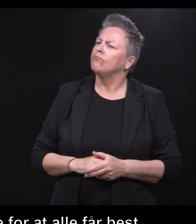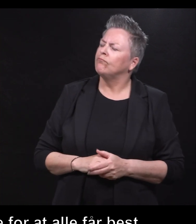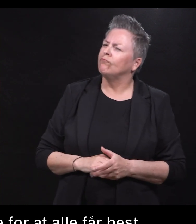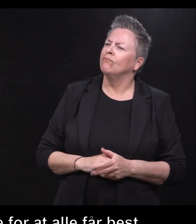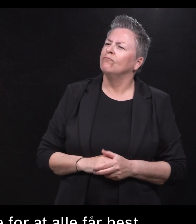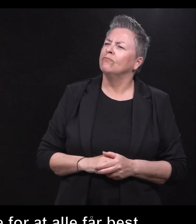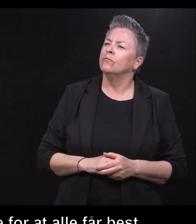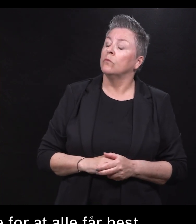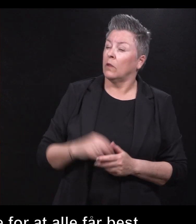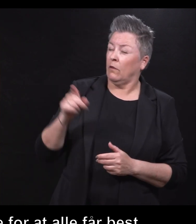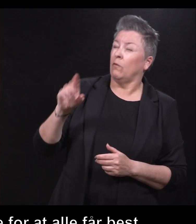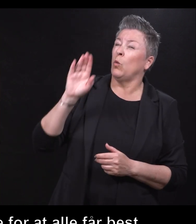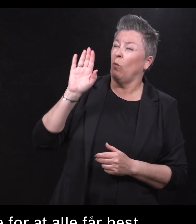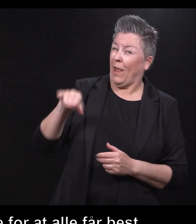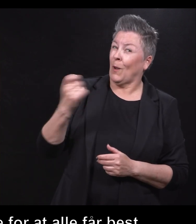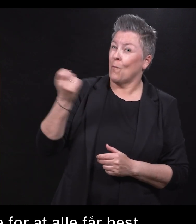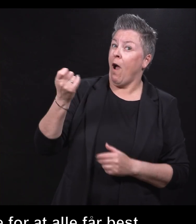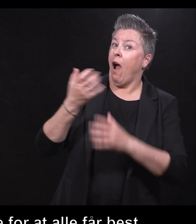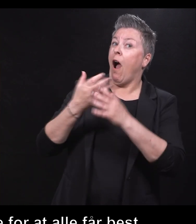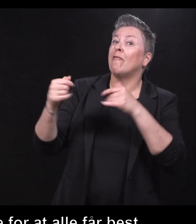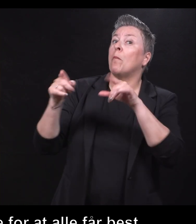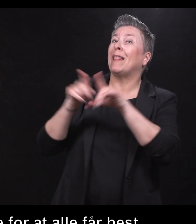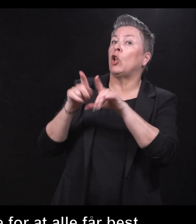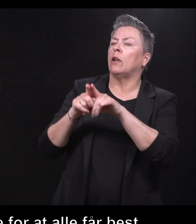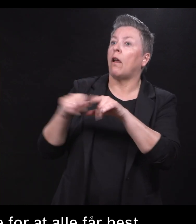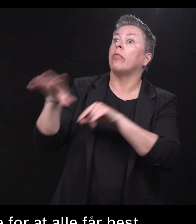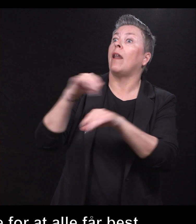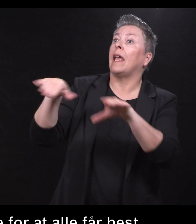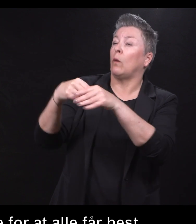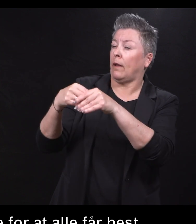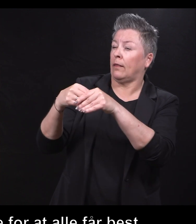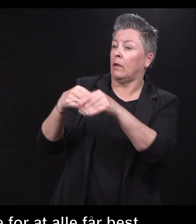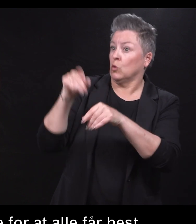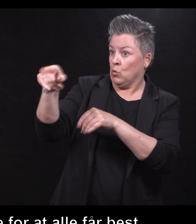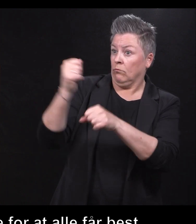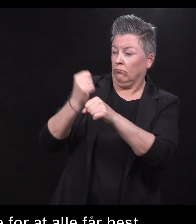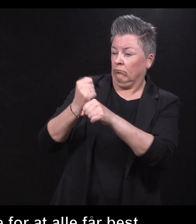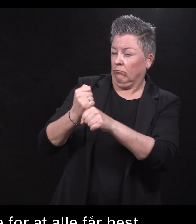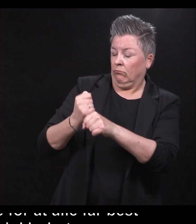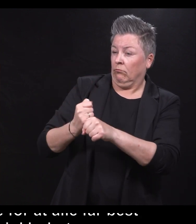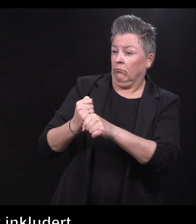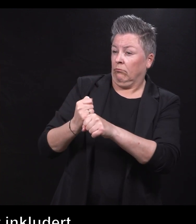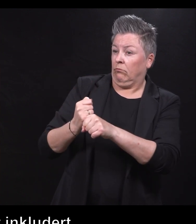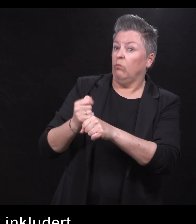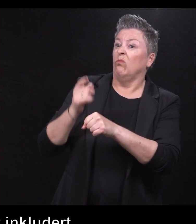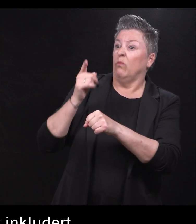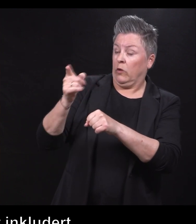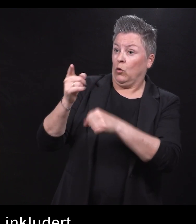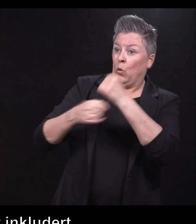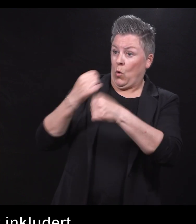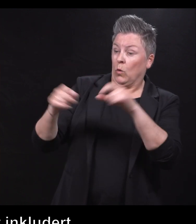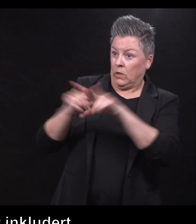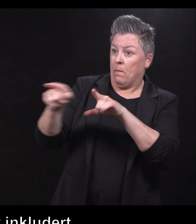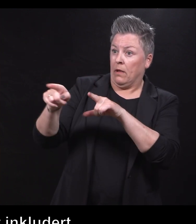Og det vet du noe om betydningen selv også, det med at alle er inkludert. Så når du er på jobben, så gjør jo du akkurat det samme.